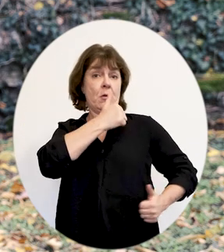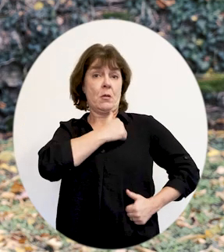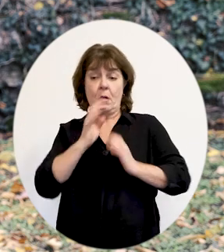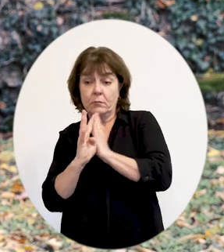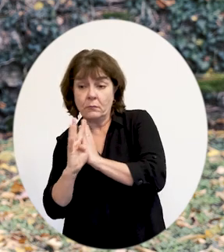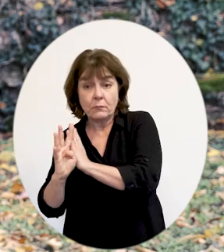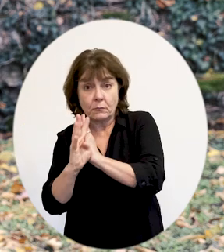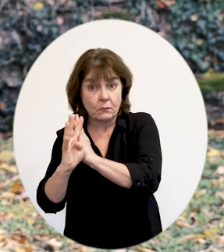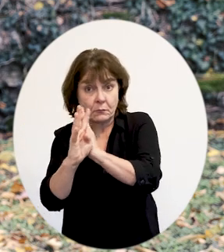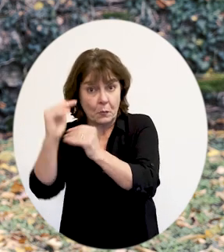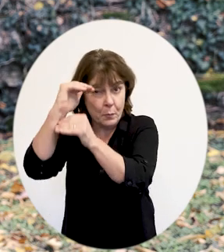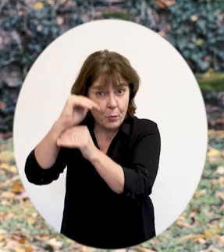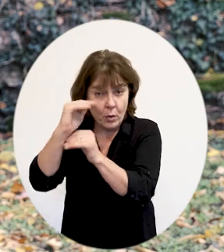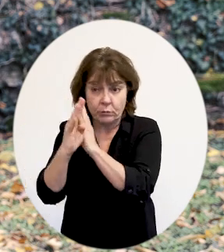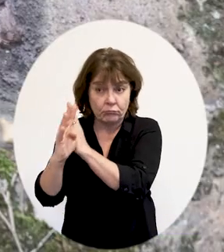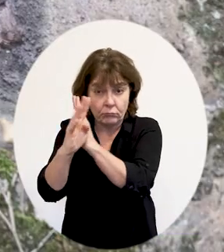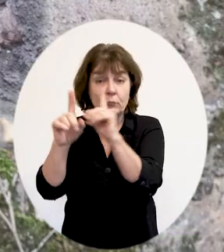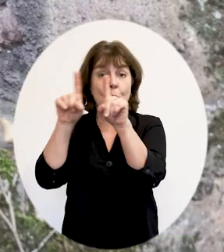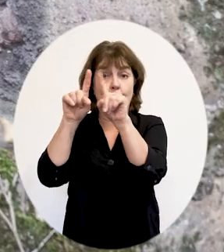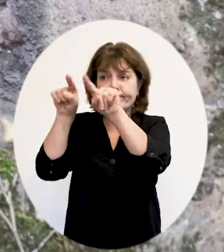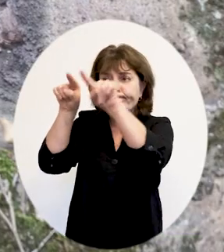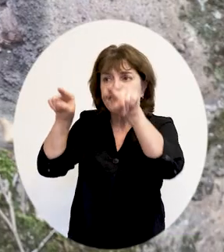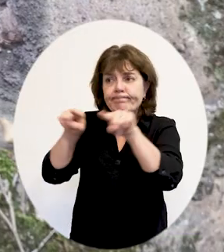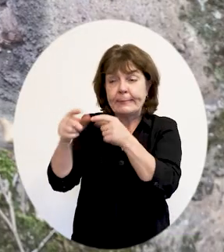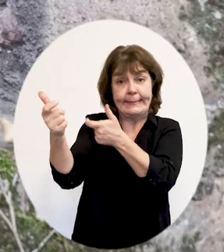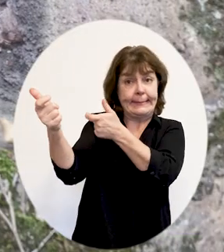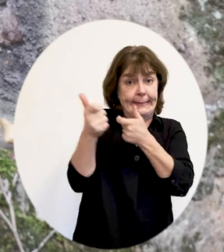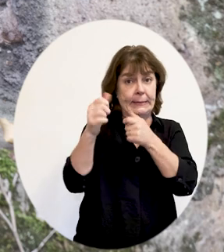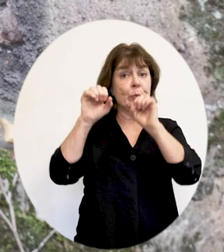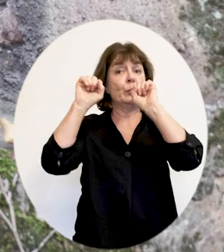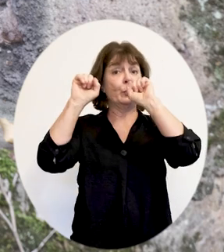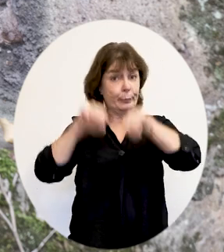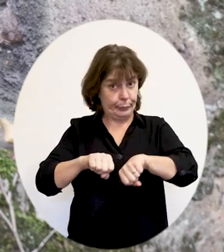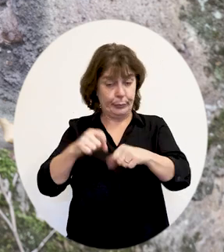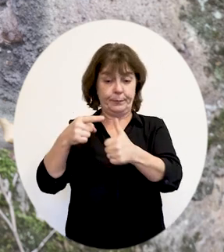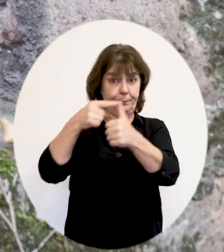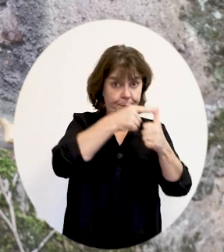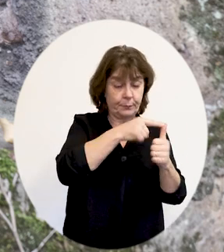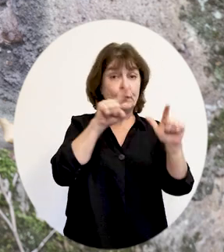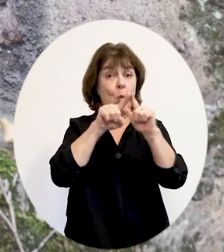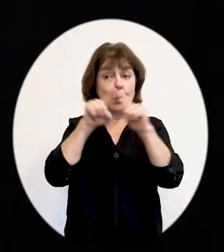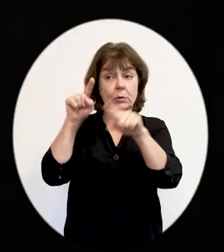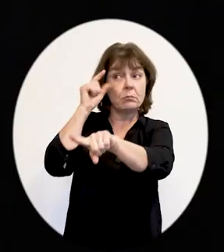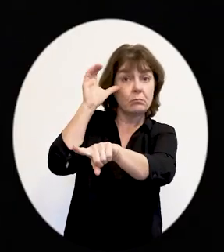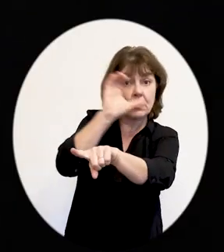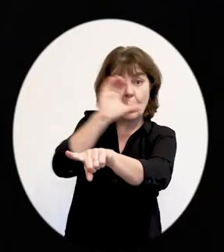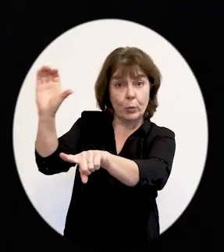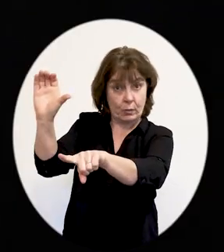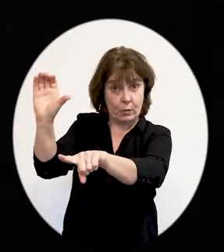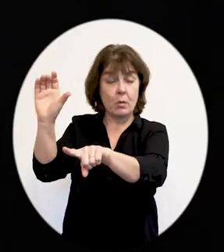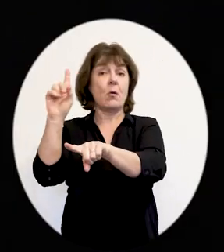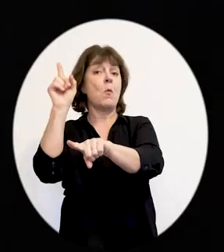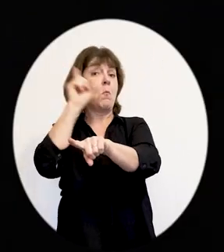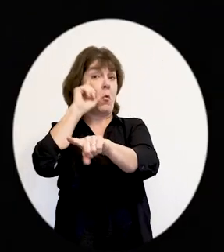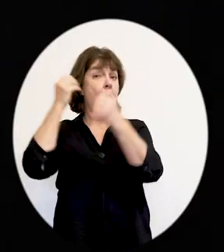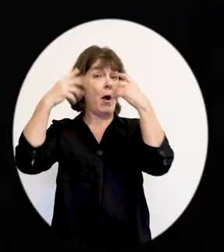déplacer à couvert, de tirer dans les fossés depuis les meurtrières, et d'écouter, car l